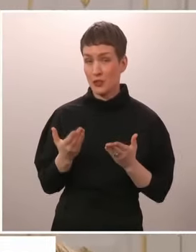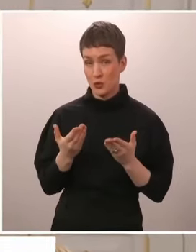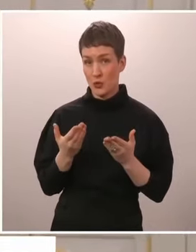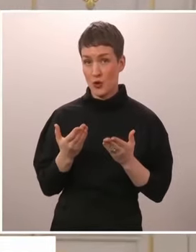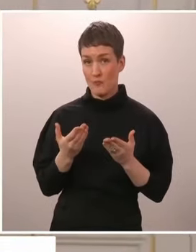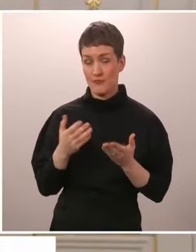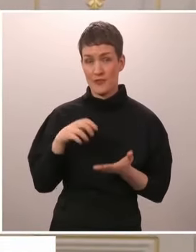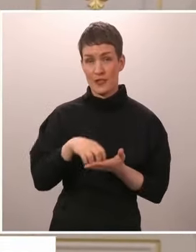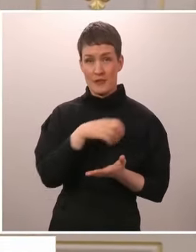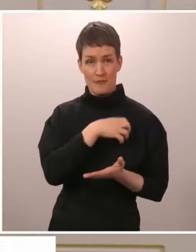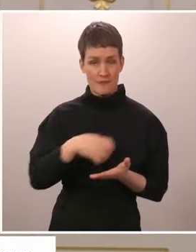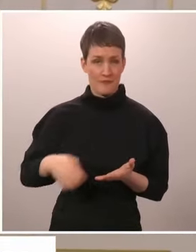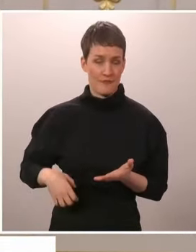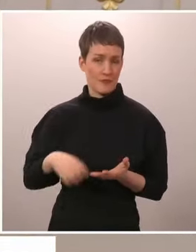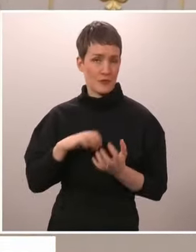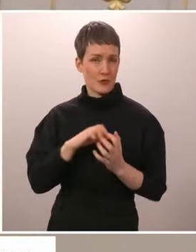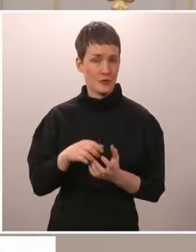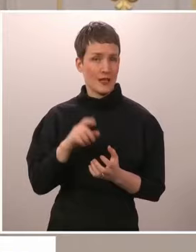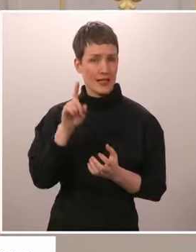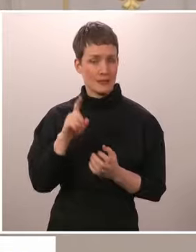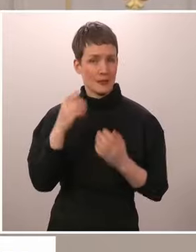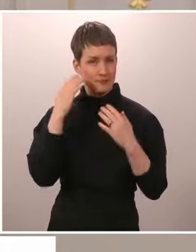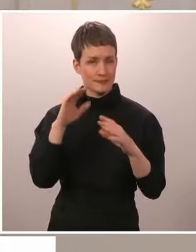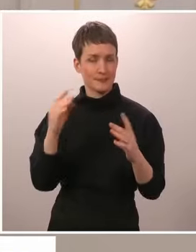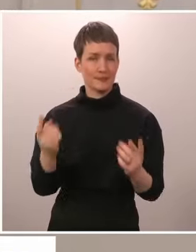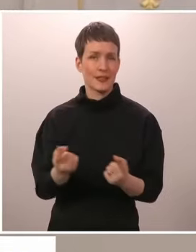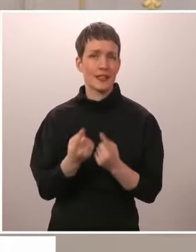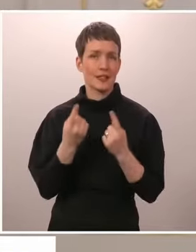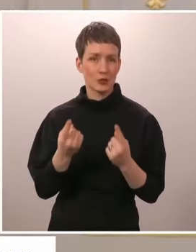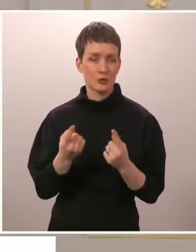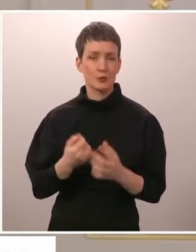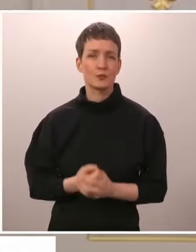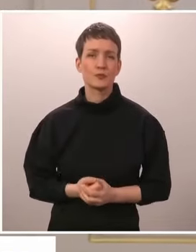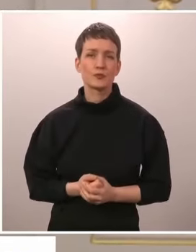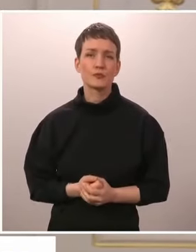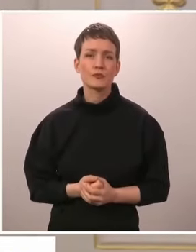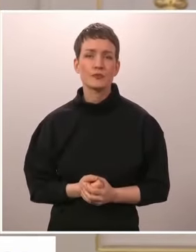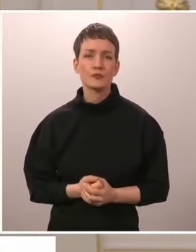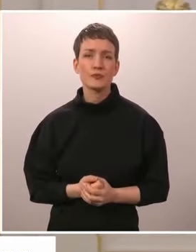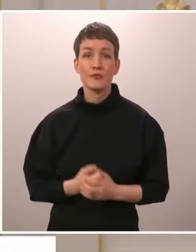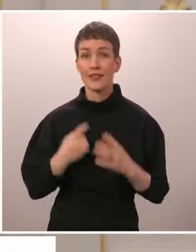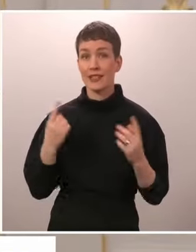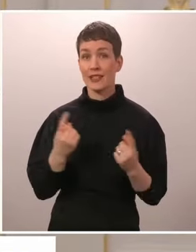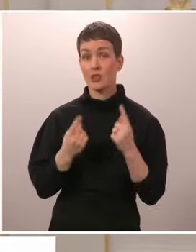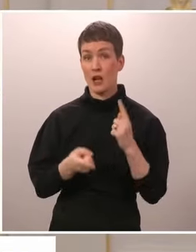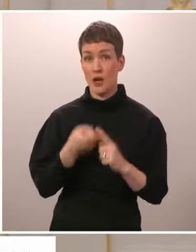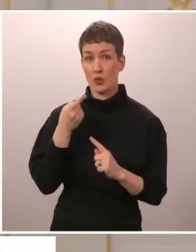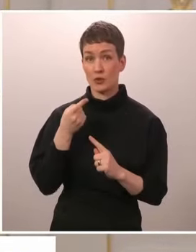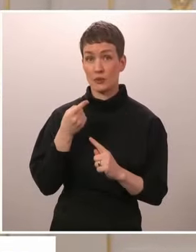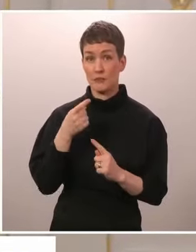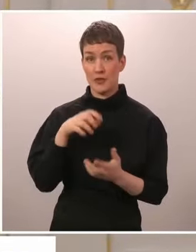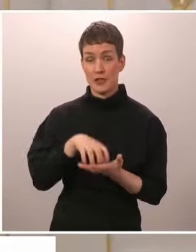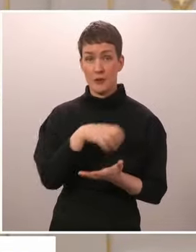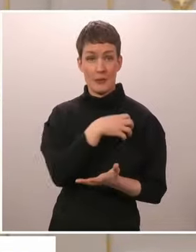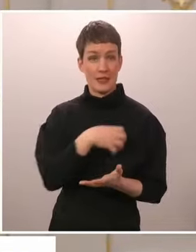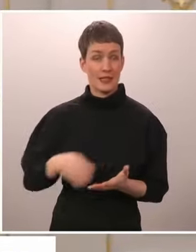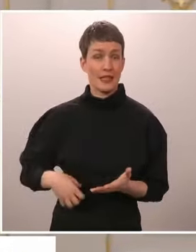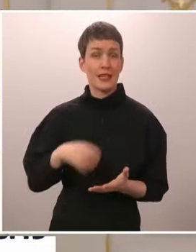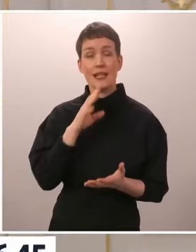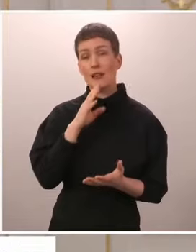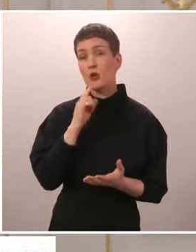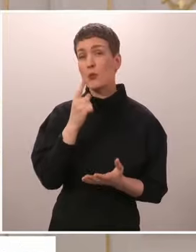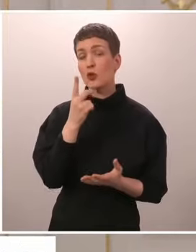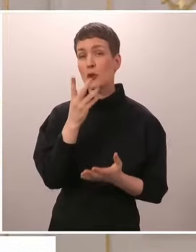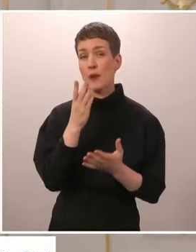president Alexander Stubbs' first press conference. Tilaisuuden aluksi tosavallon presidentti kertoo muutaman